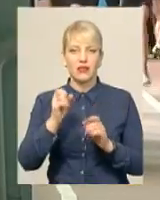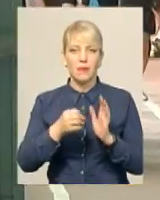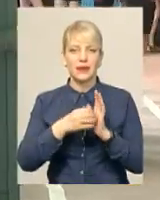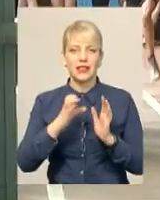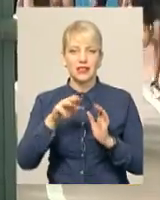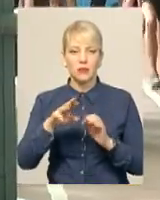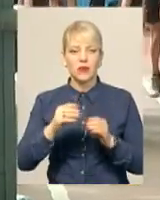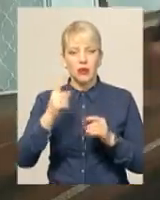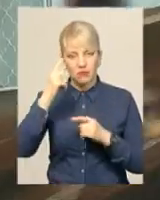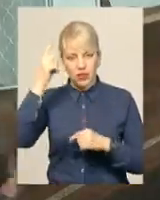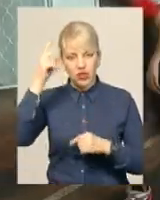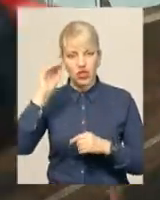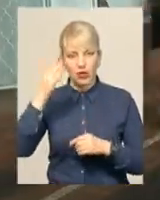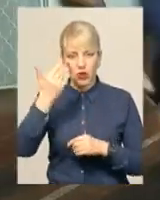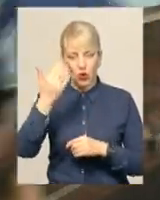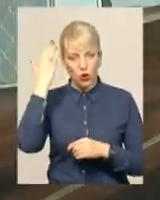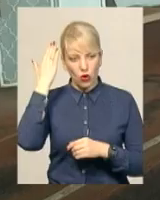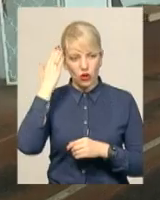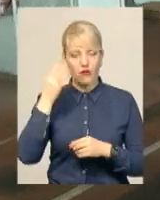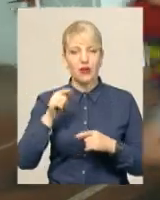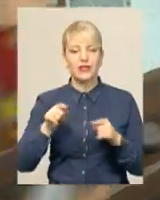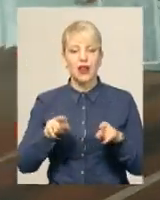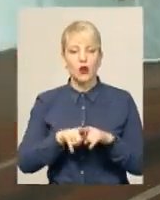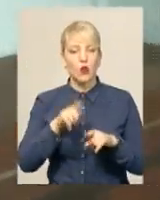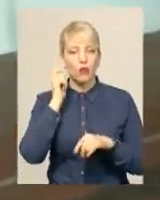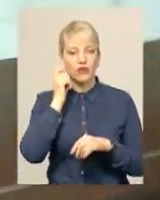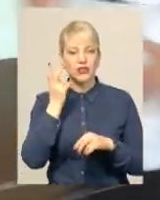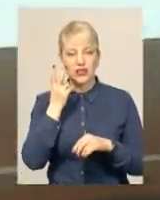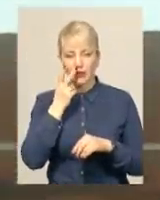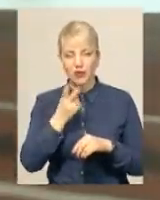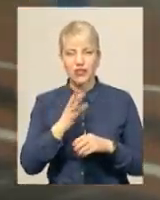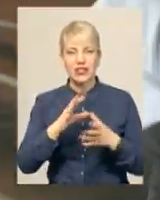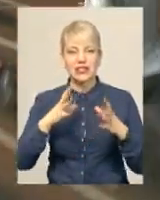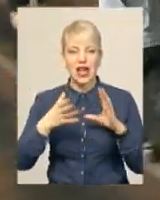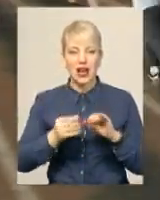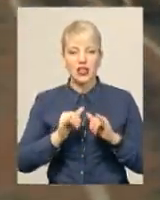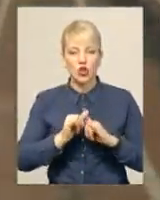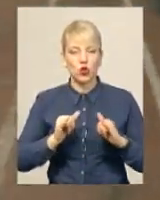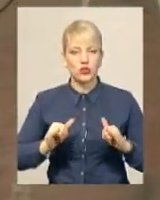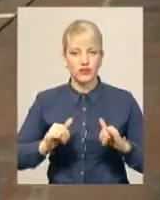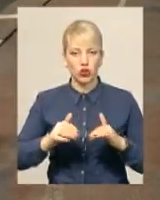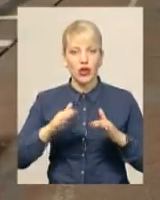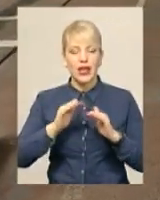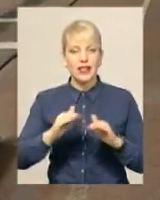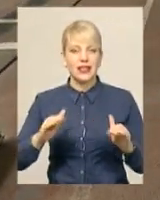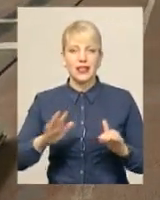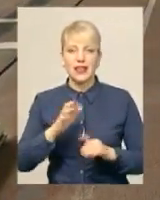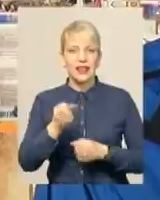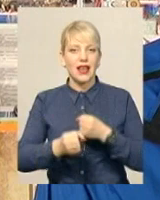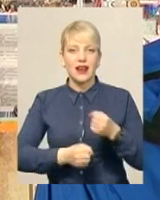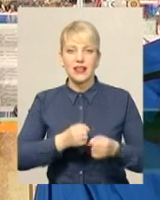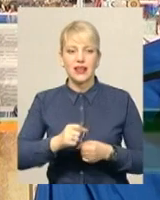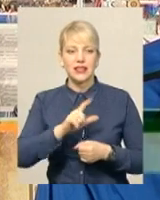Та тренери застерігають, в такому юному віці слід звертати увагу на загальний фізичний розвиток дітей, а не ганятися за результатами, каже Микола Балицький.